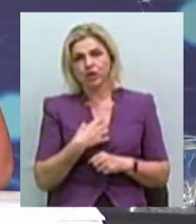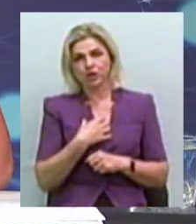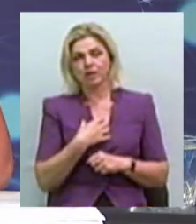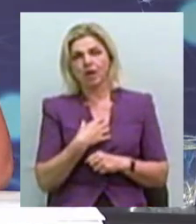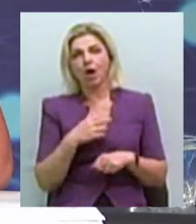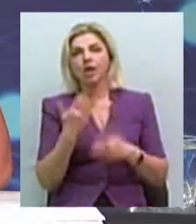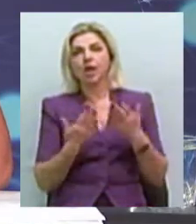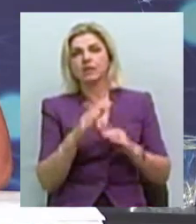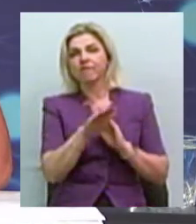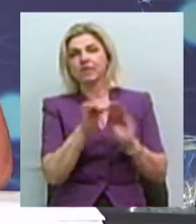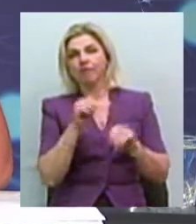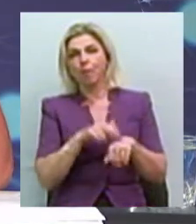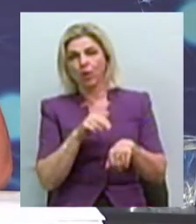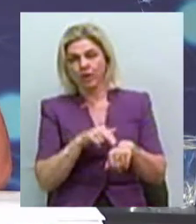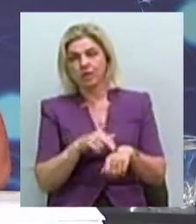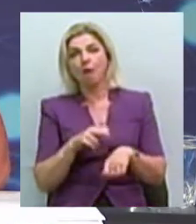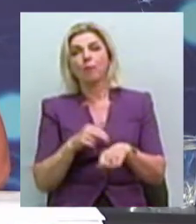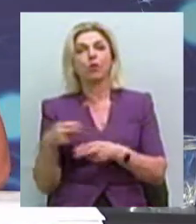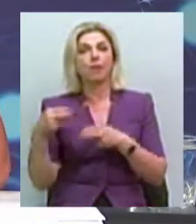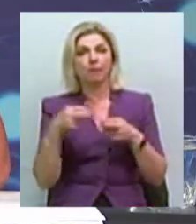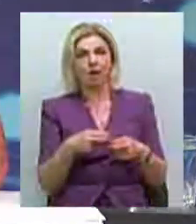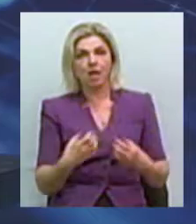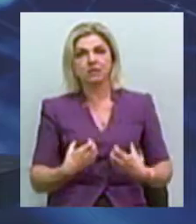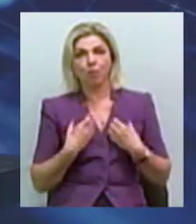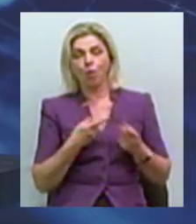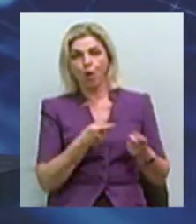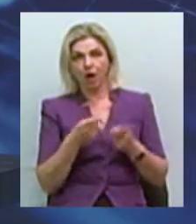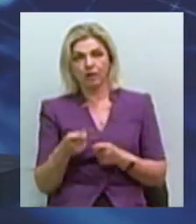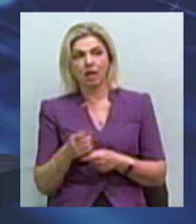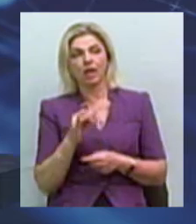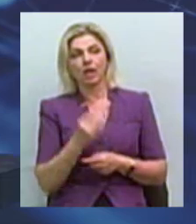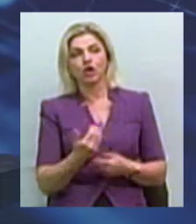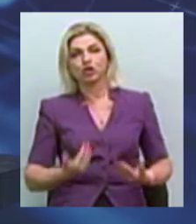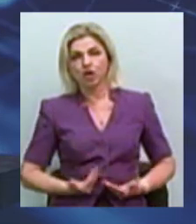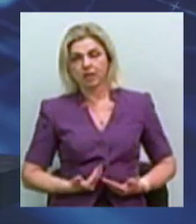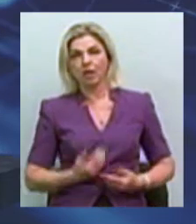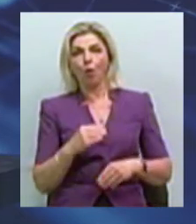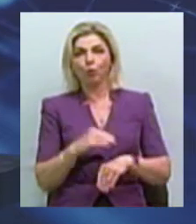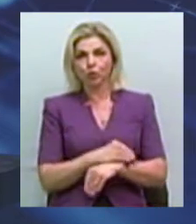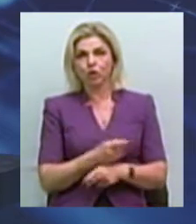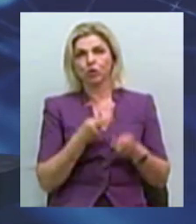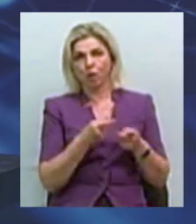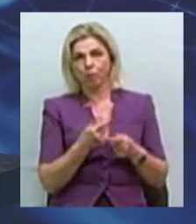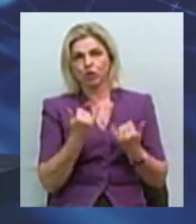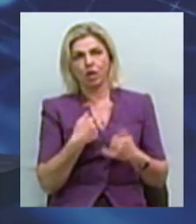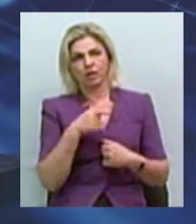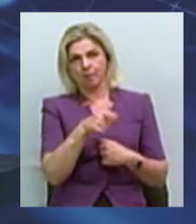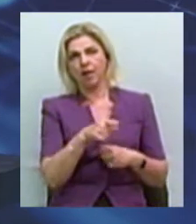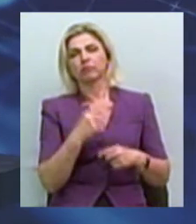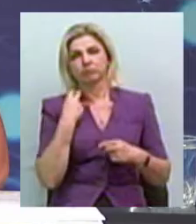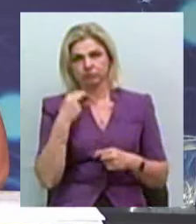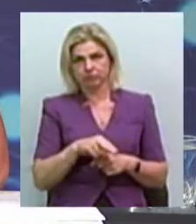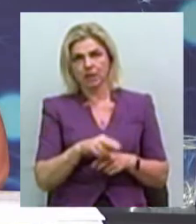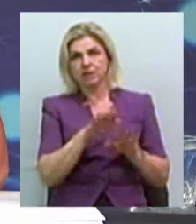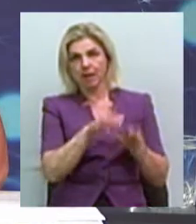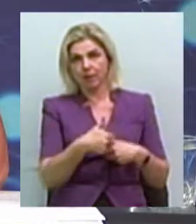поліцію, да, поліція приїхала, перепугала, вибачте, її там співмешканець чи чоловіка про те, що зараз ми тебе там заберемо, чи відкриємо якесь